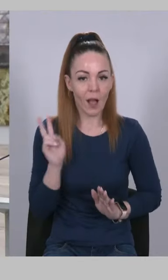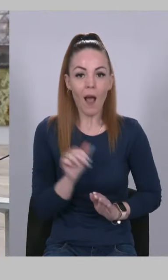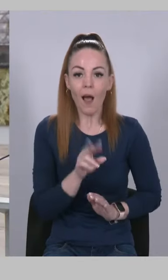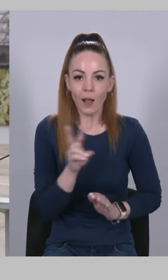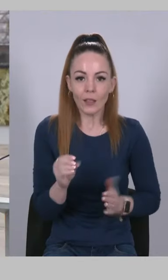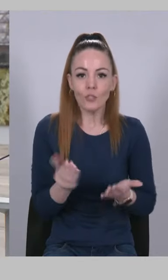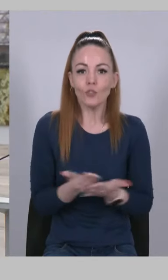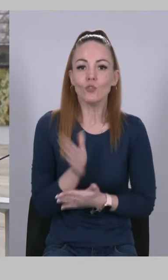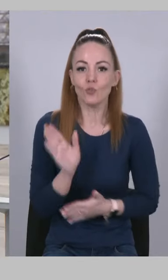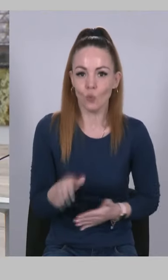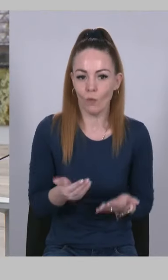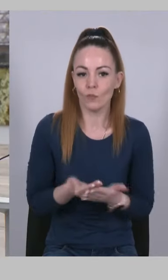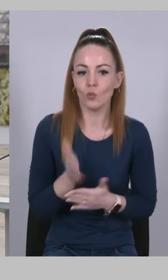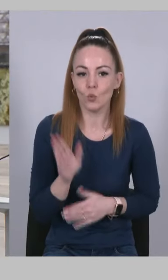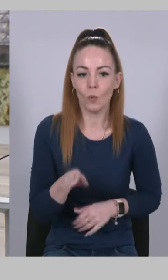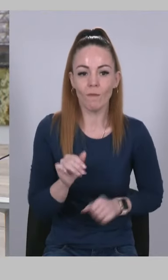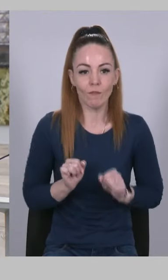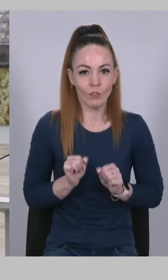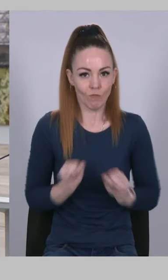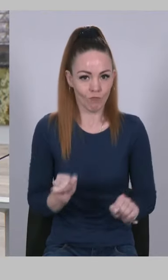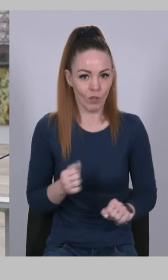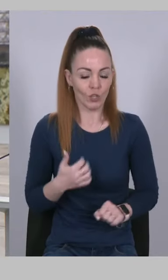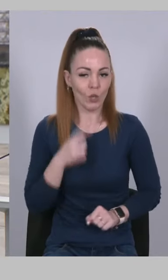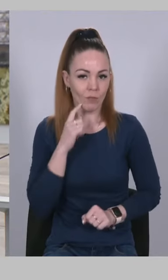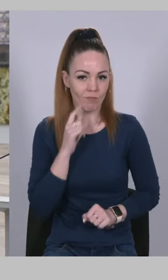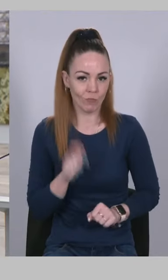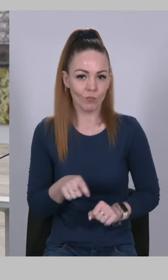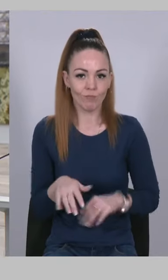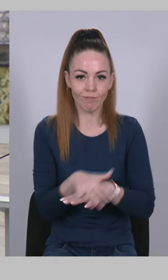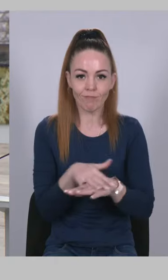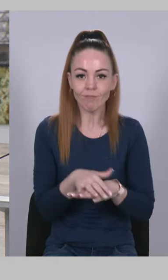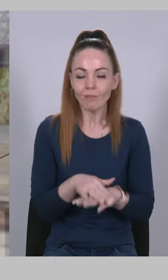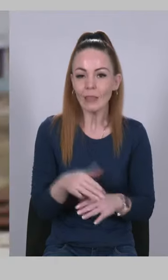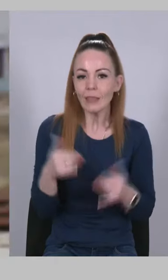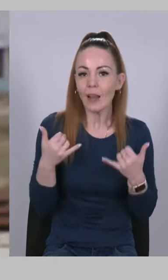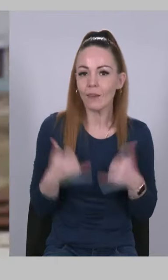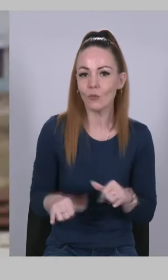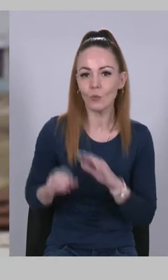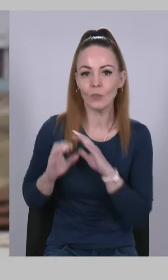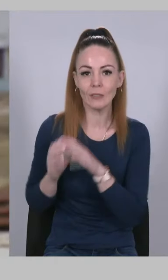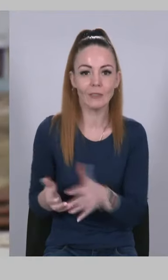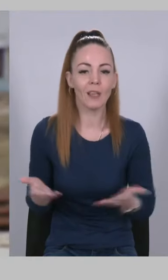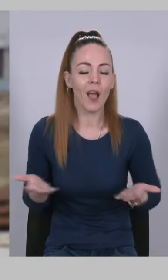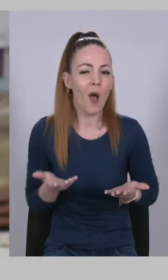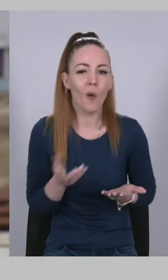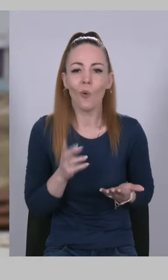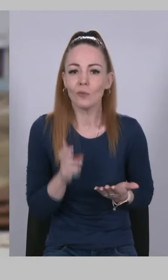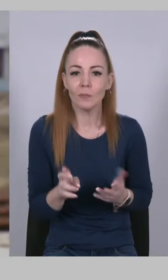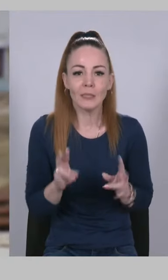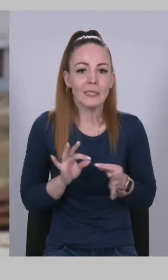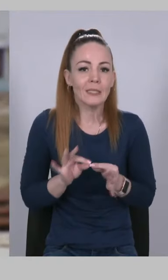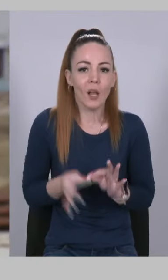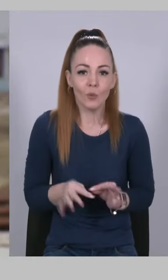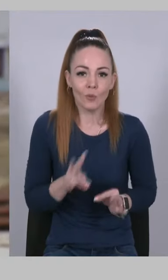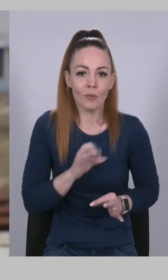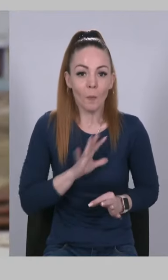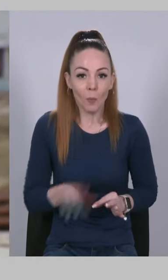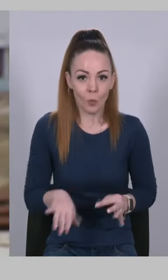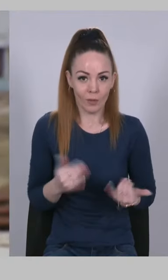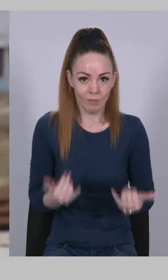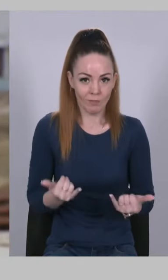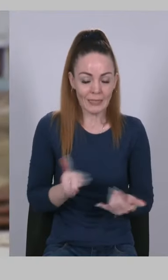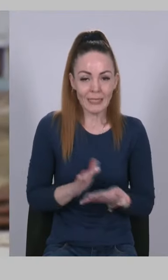відважний народ України дивує світ. Тож, якою б складною не виглядала ситуація